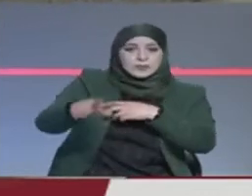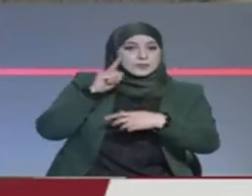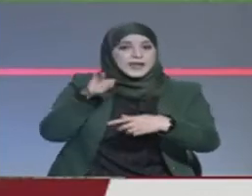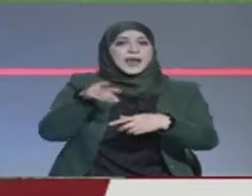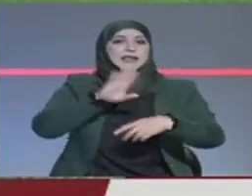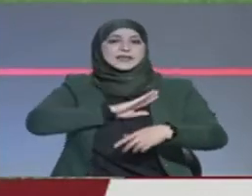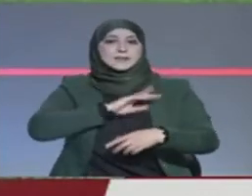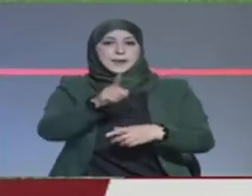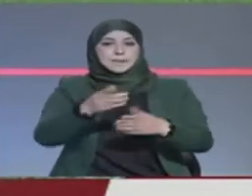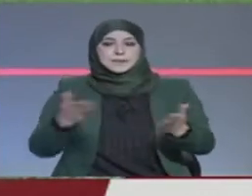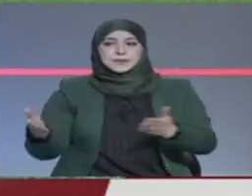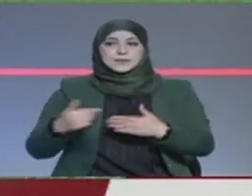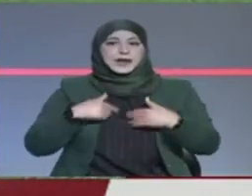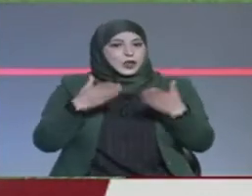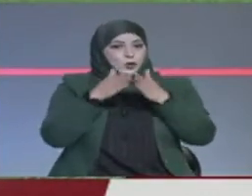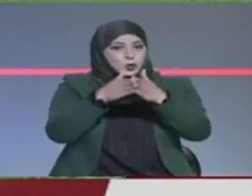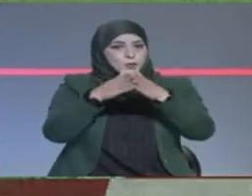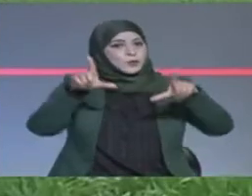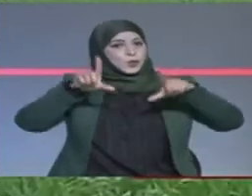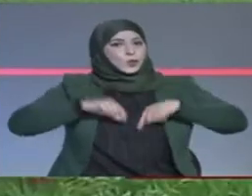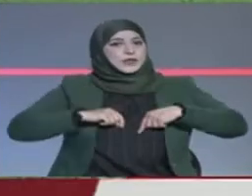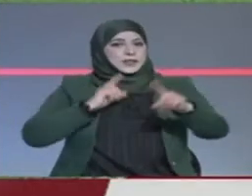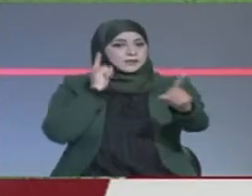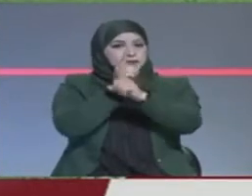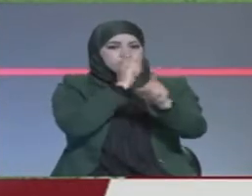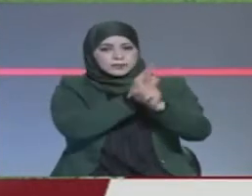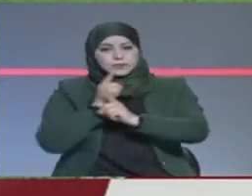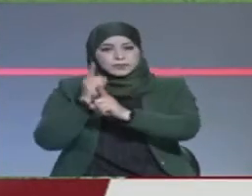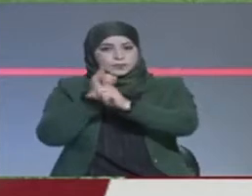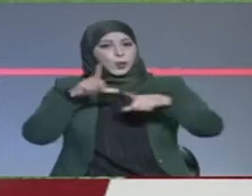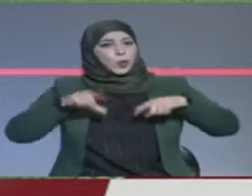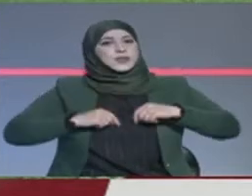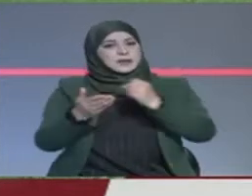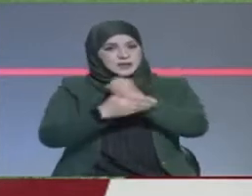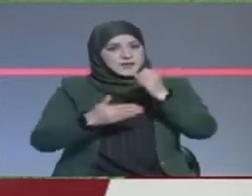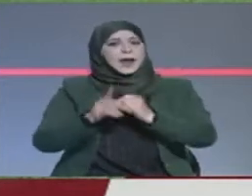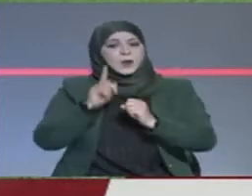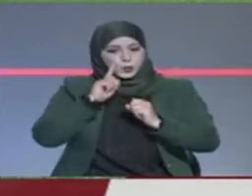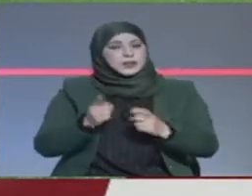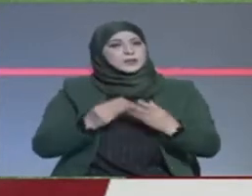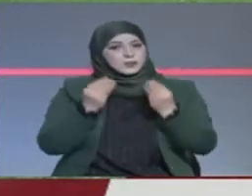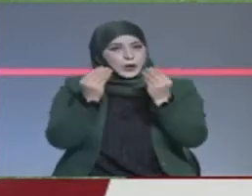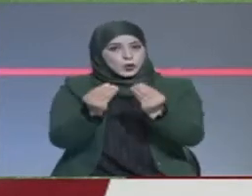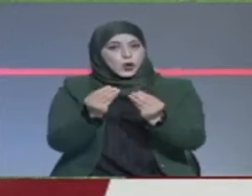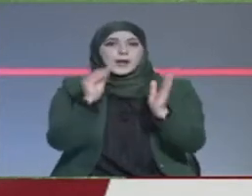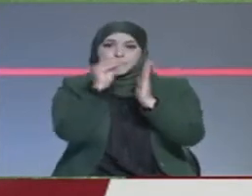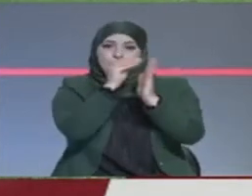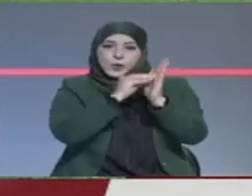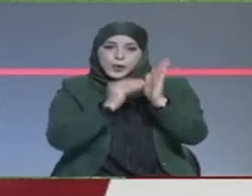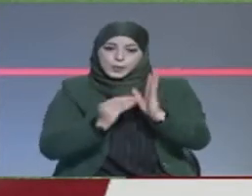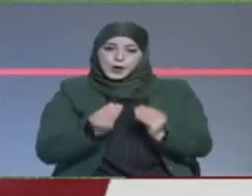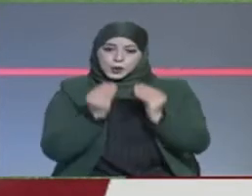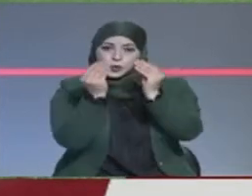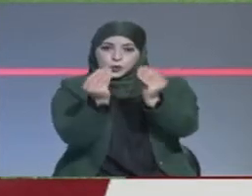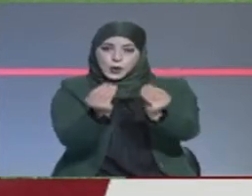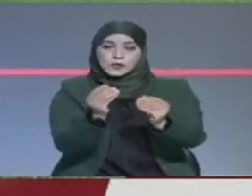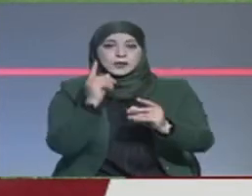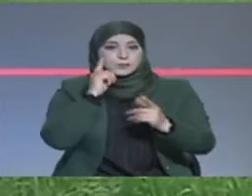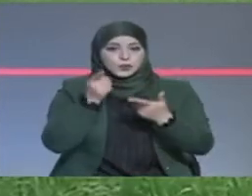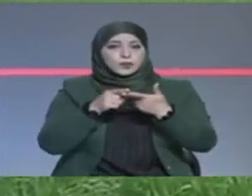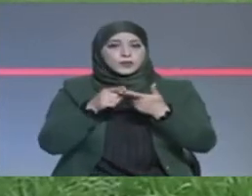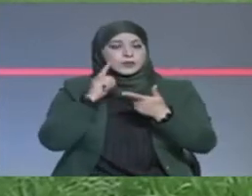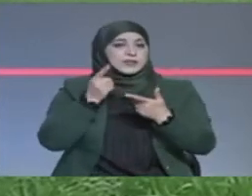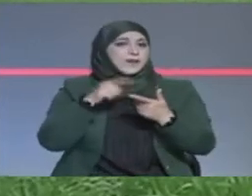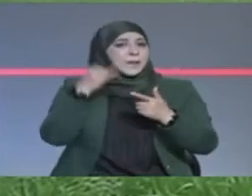ذلك قلبين من الوزارة في لقاءات إقليمية وجهوية حتى نتقدم بالملاحظات تانا حتى نقدم التحفظات